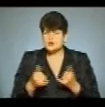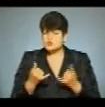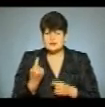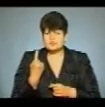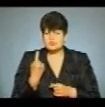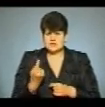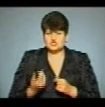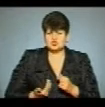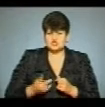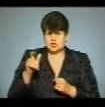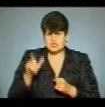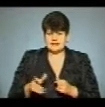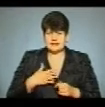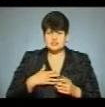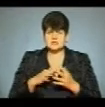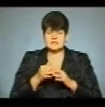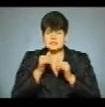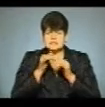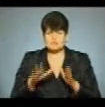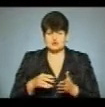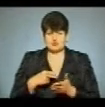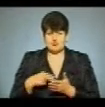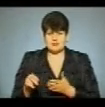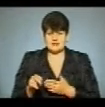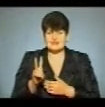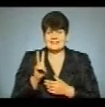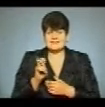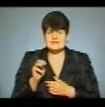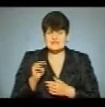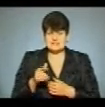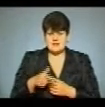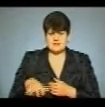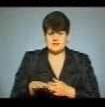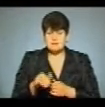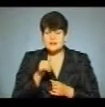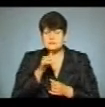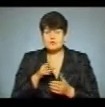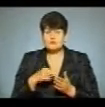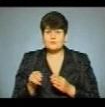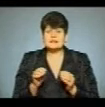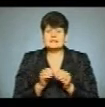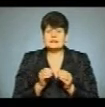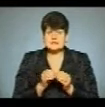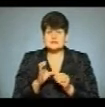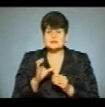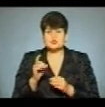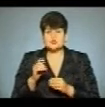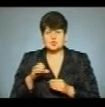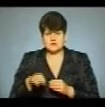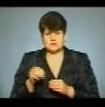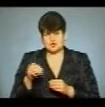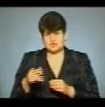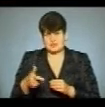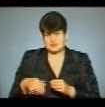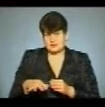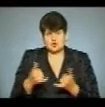житель наших сіл не зможе купити не 200 тисяч гектарів, ми не зможемо купити десяток, сотню або тисячу гектарів.